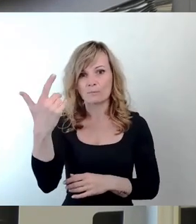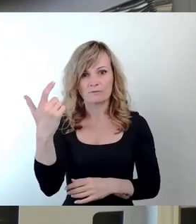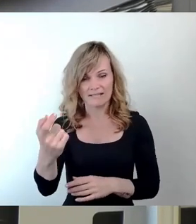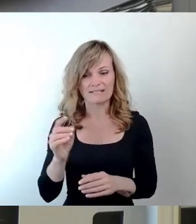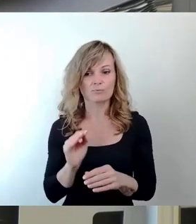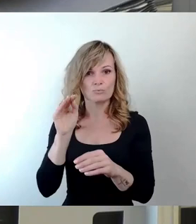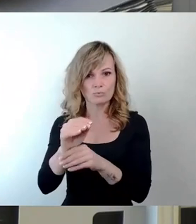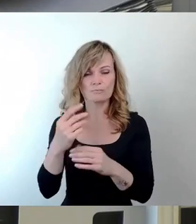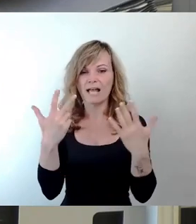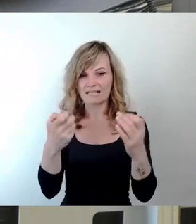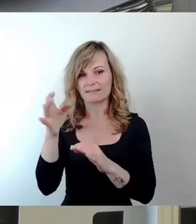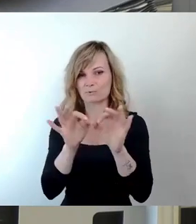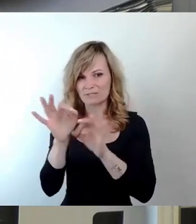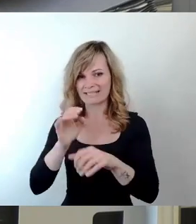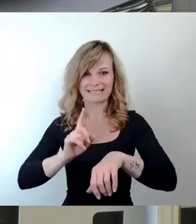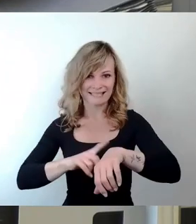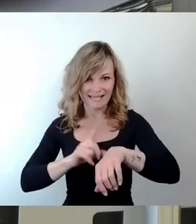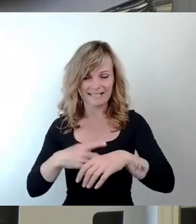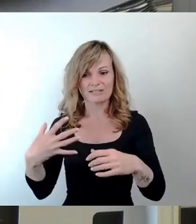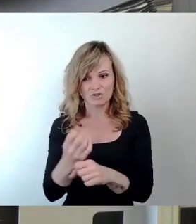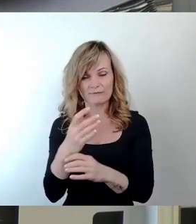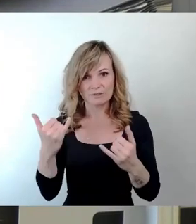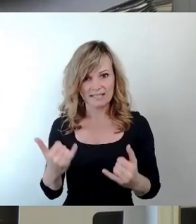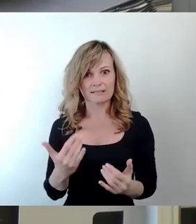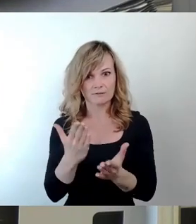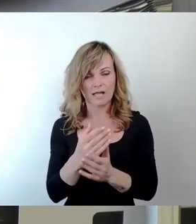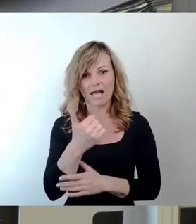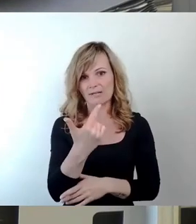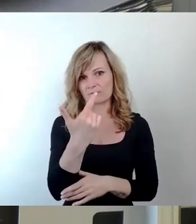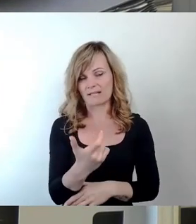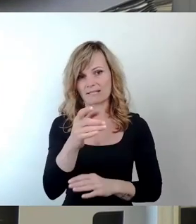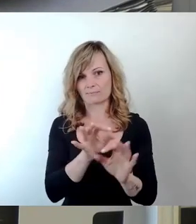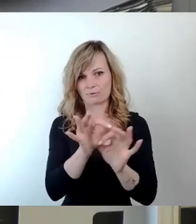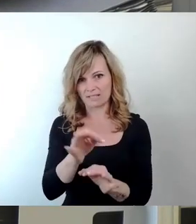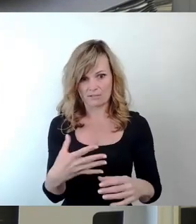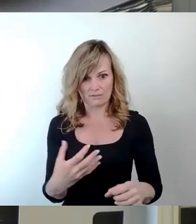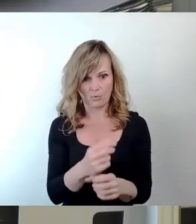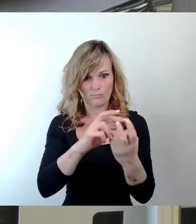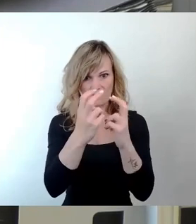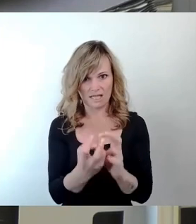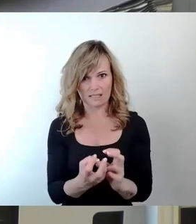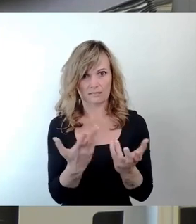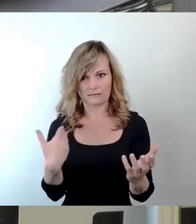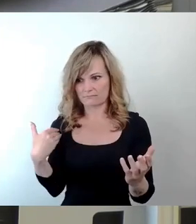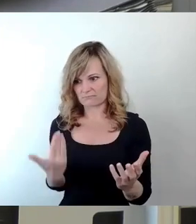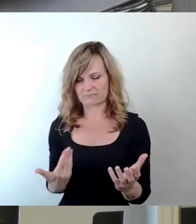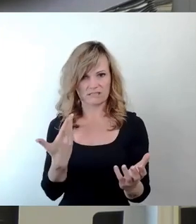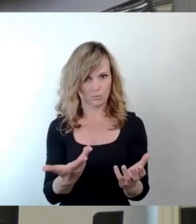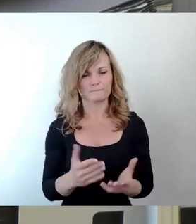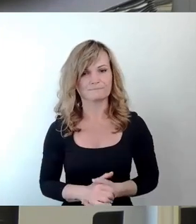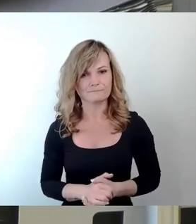80 Prozent der Zeit geschafft und haben jetzt 21 Prozent dessen, was da drin steht. Die